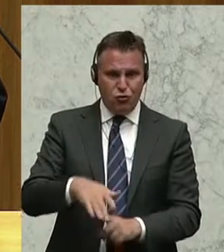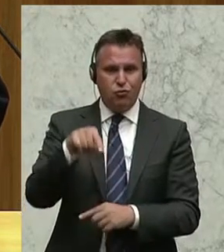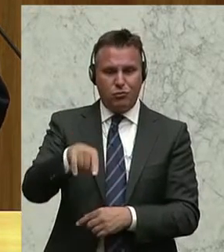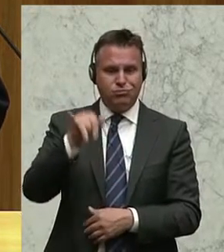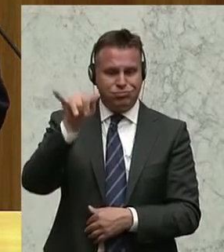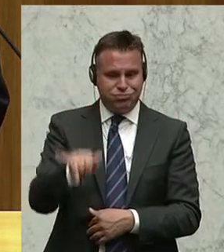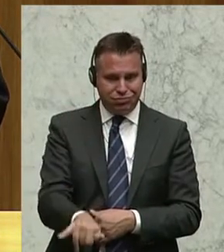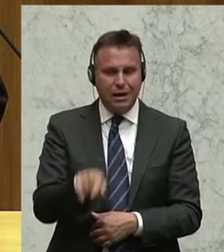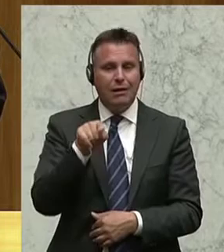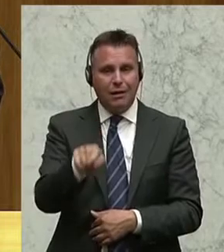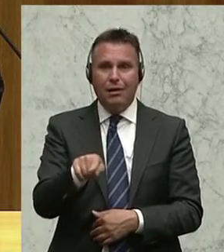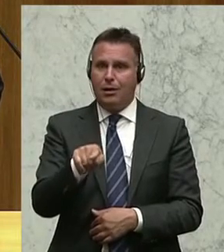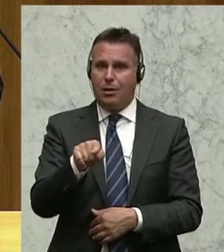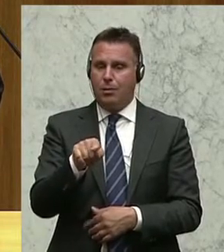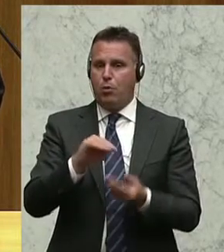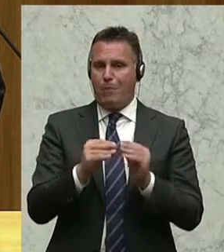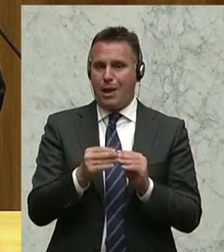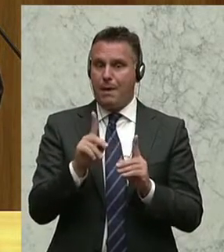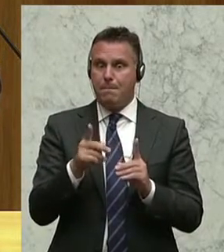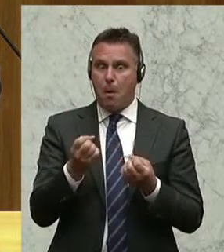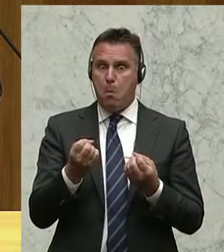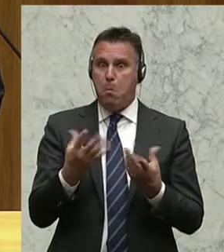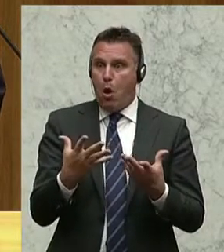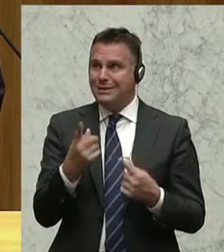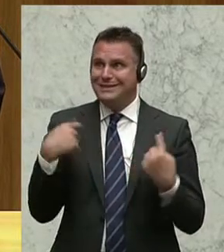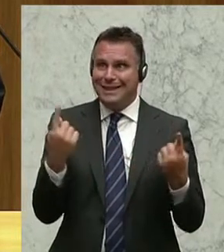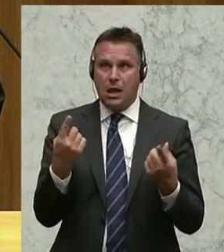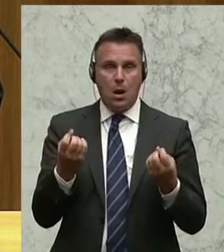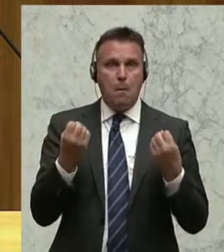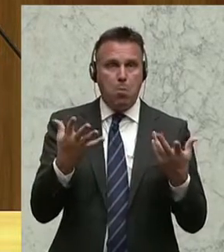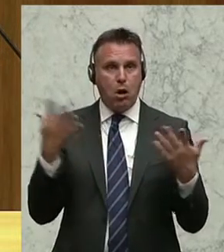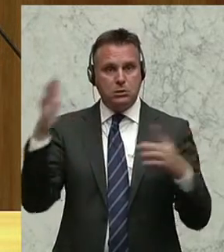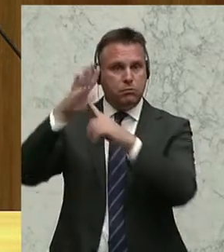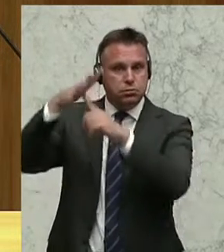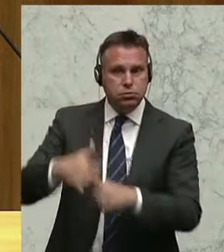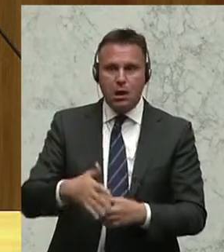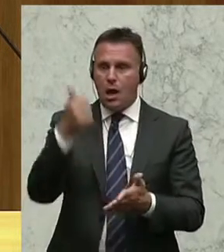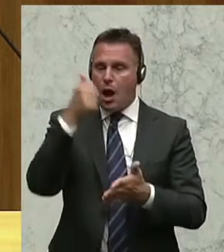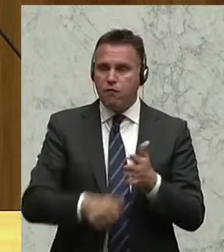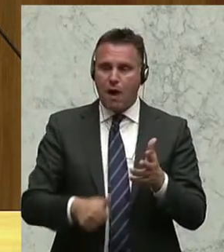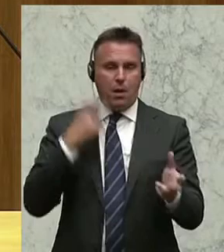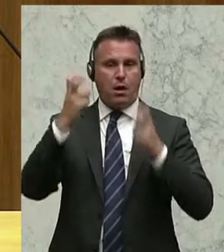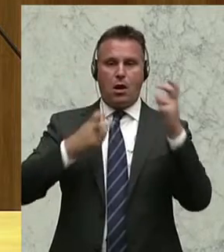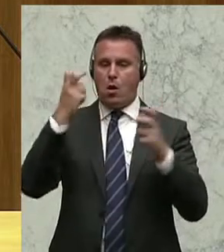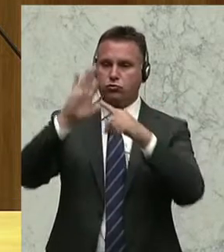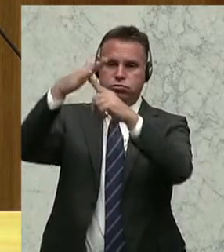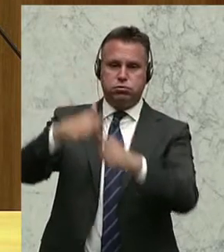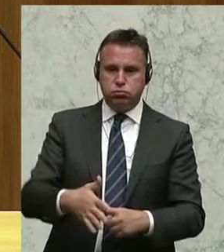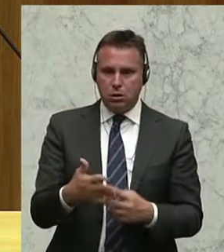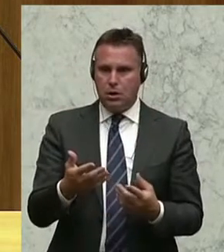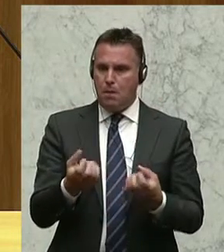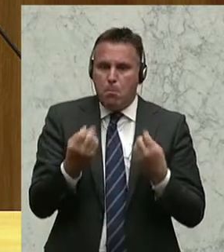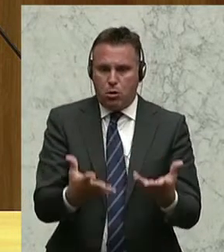immer ein Akt ist, der plötzlich stattfindet und für die Umgebung plötzlich Lärm oder andere Belästigungen eben